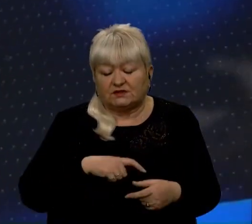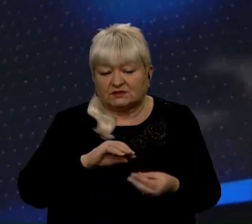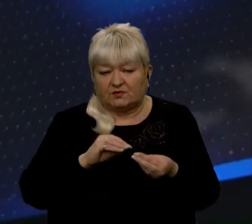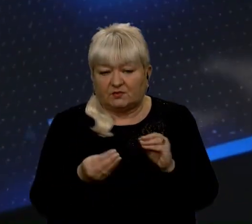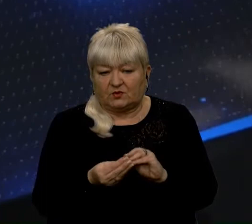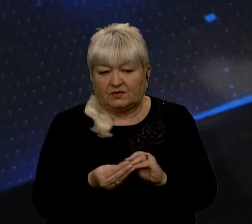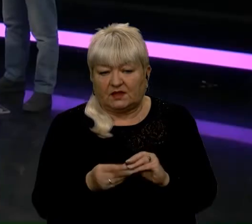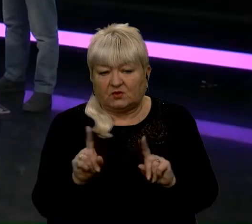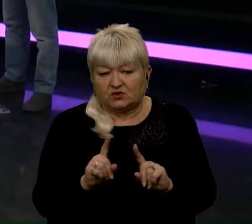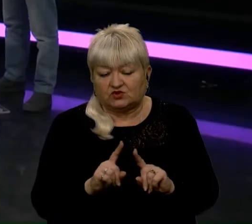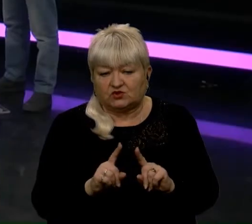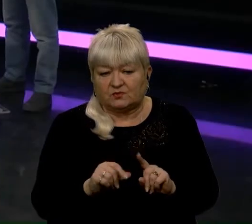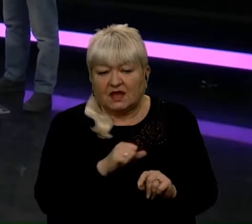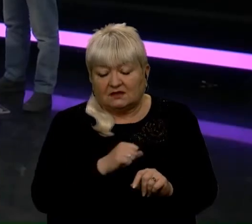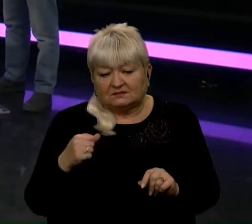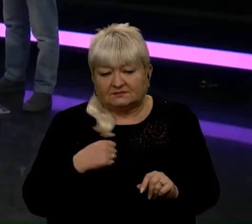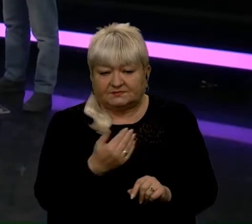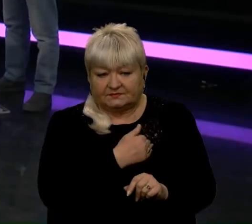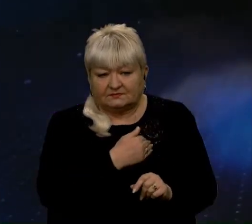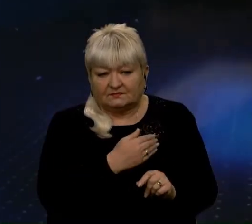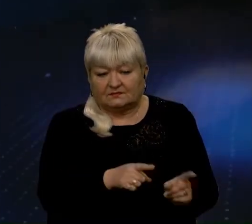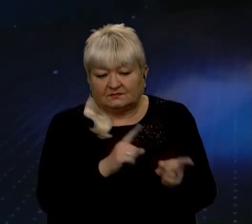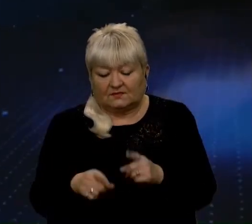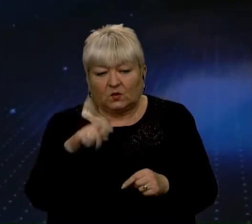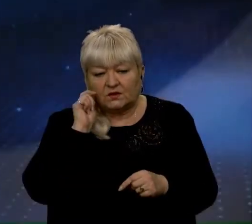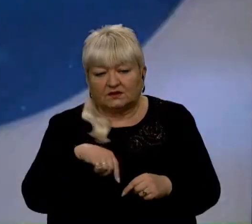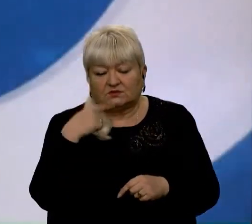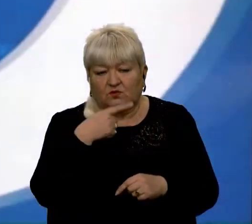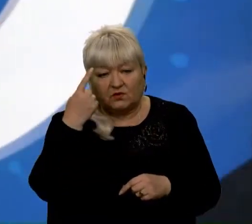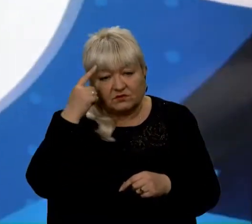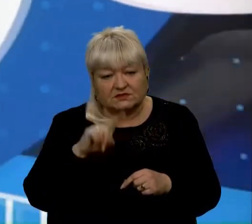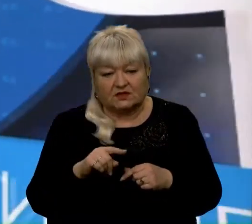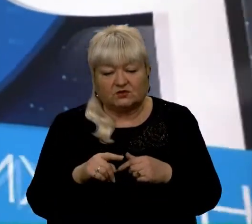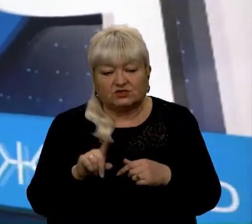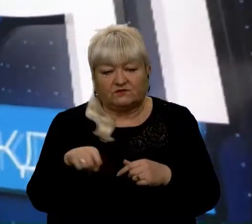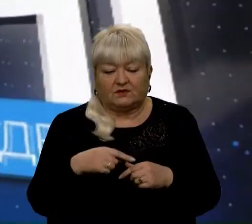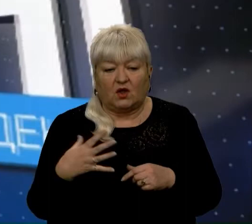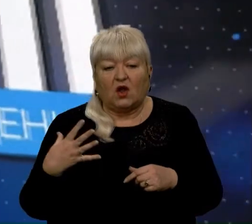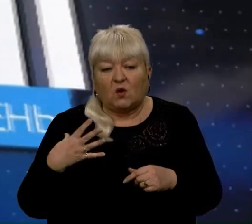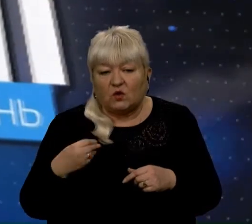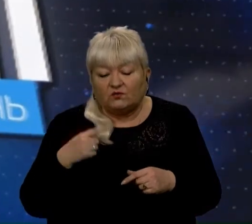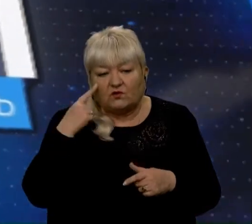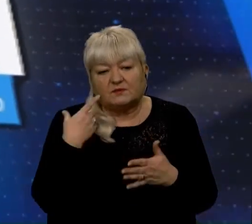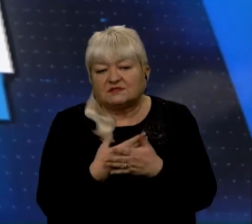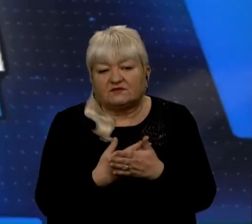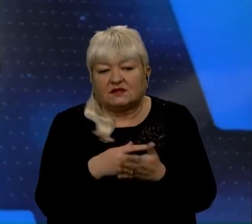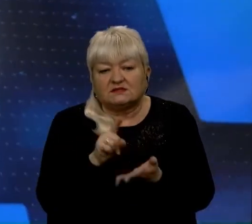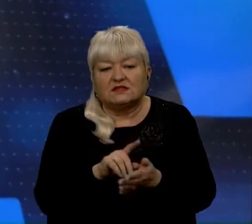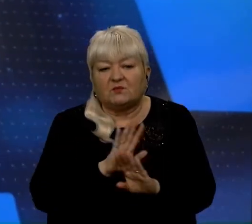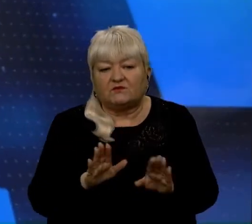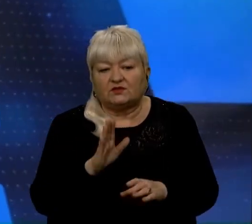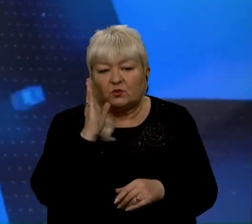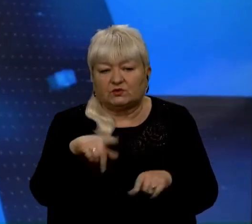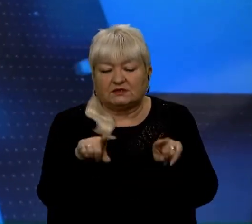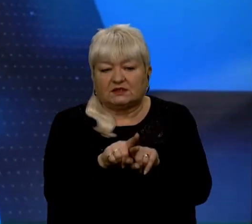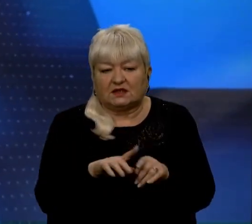переходили, знаючи таку вимогу. У Львові, здавалося б, немає виникати таких ситуацій,